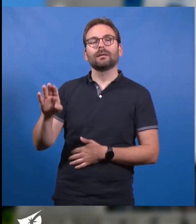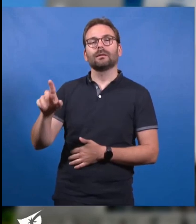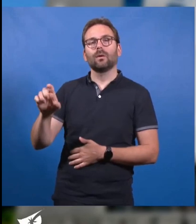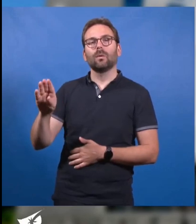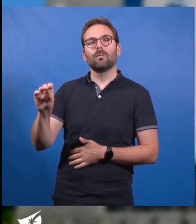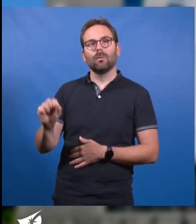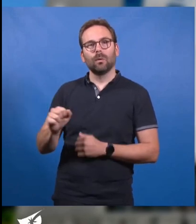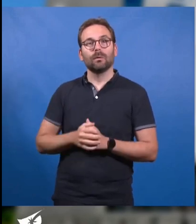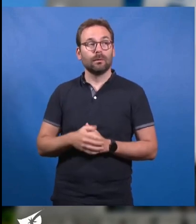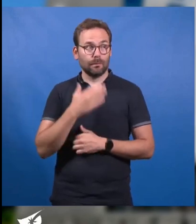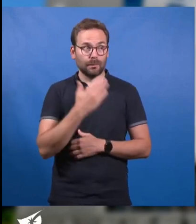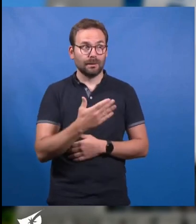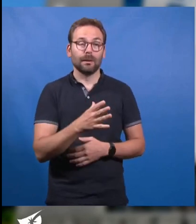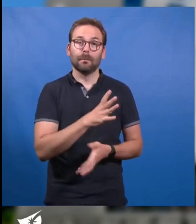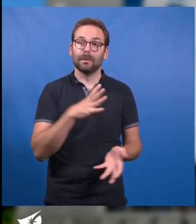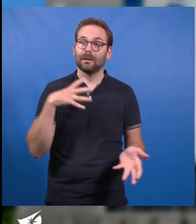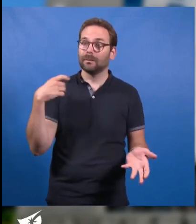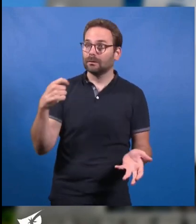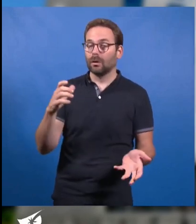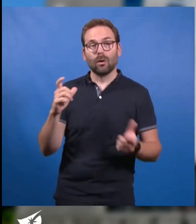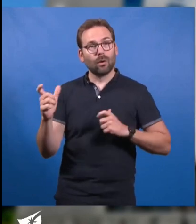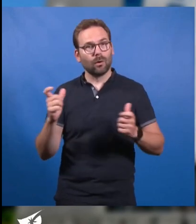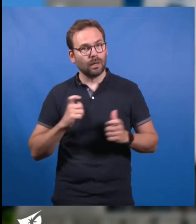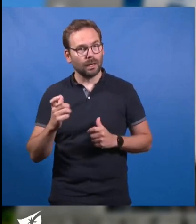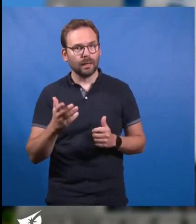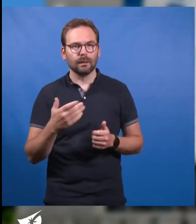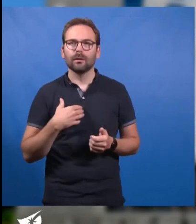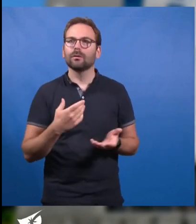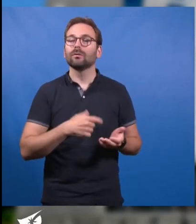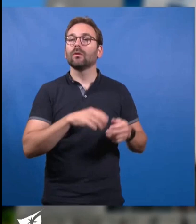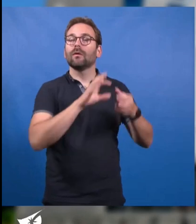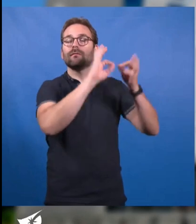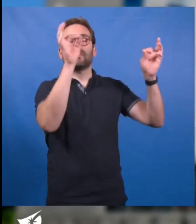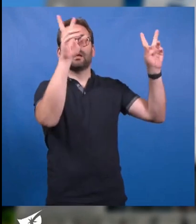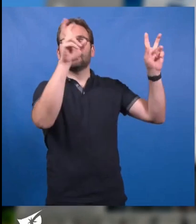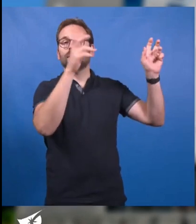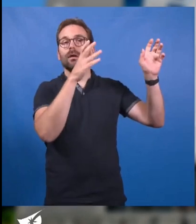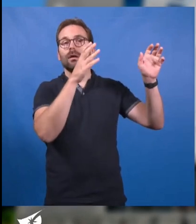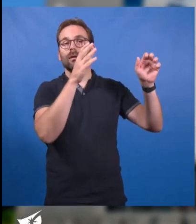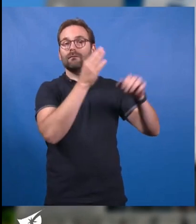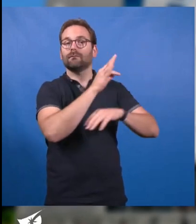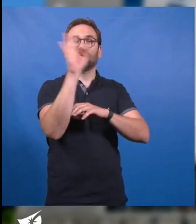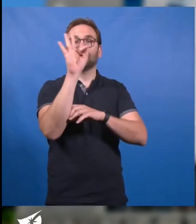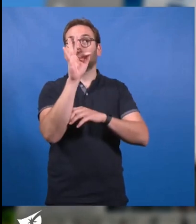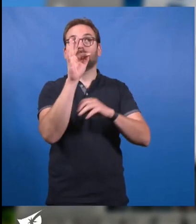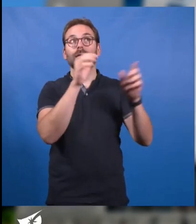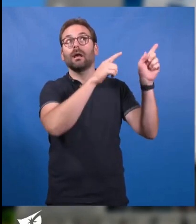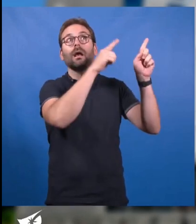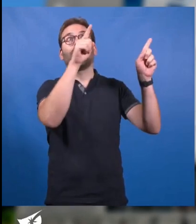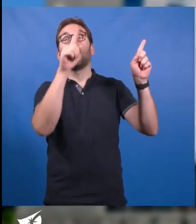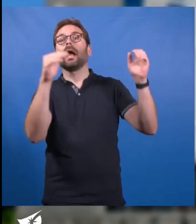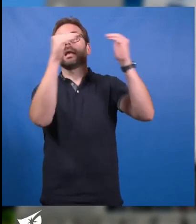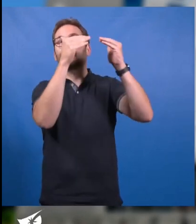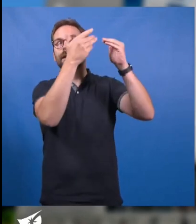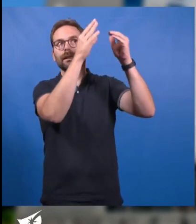Madame la Présidente, chers collègues, pilier central de notre devise républicaine, l'égalité demeure une boussole pour l